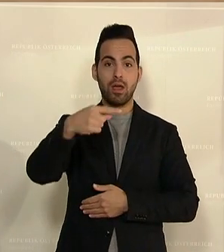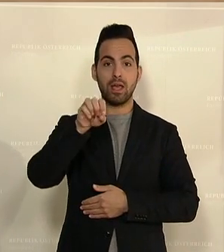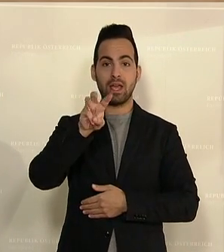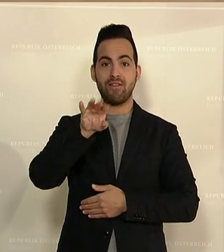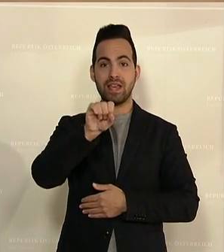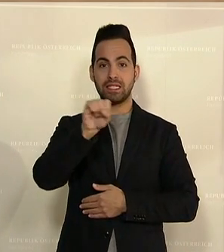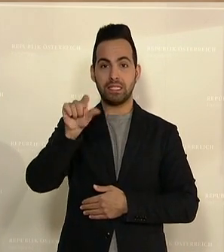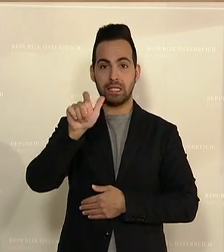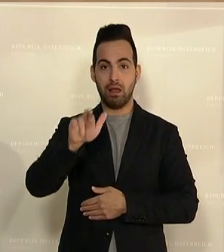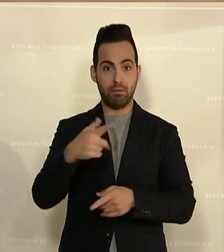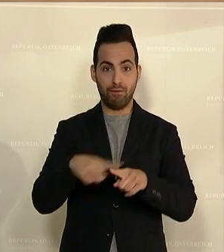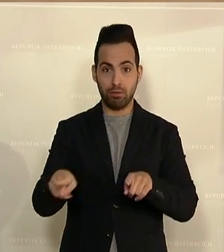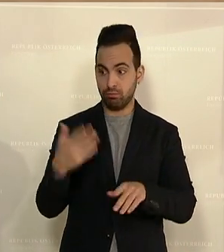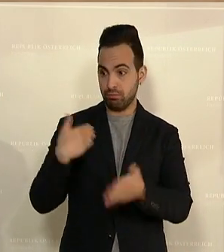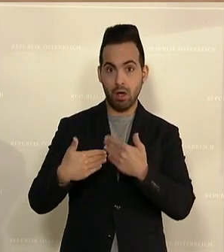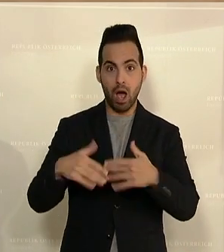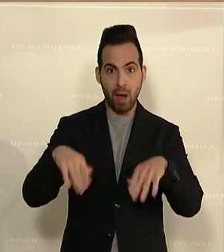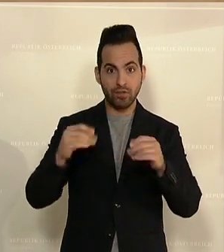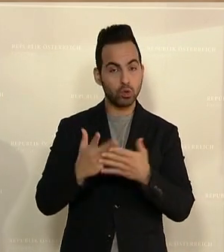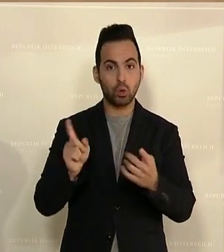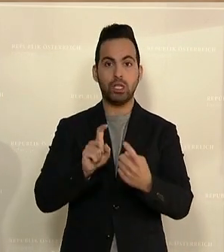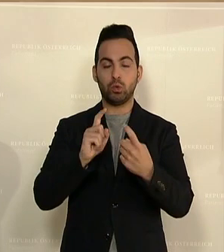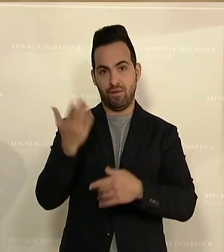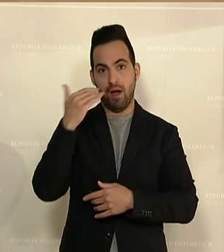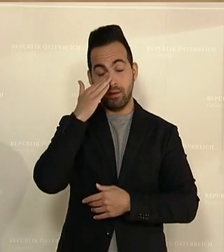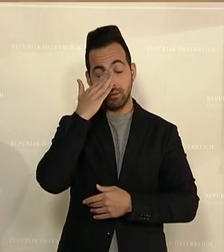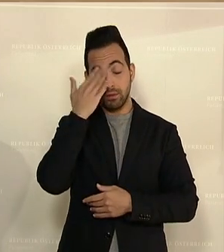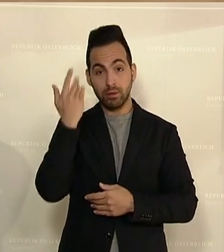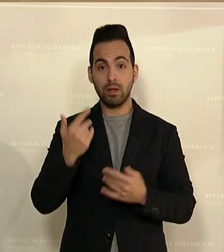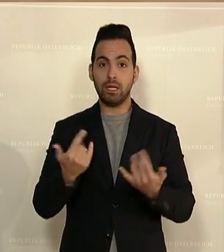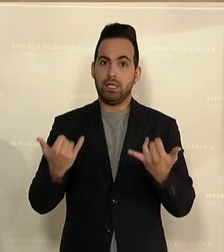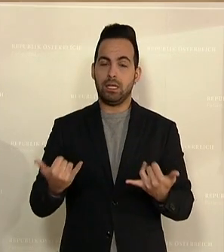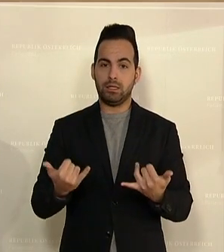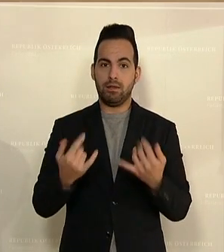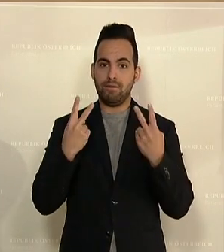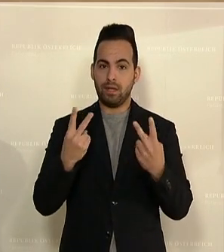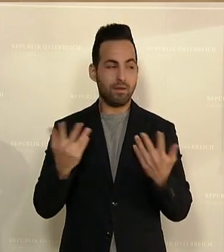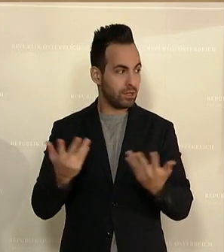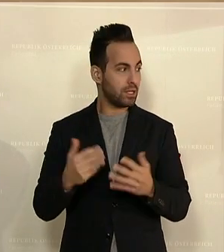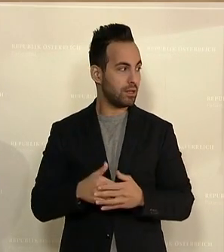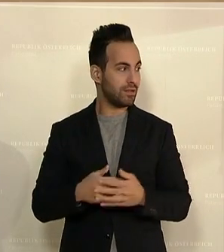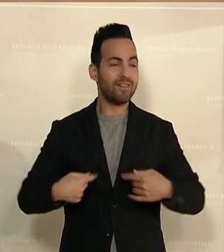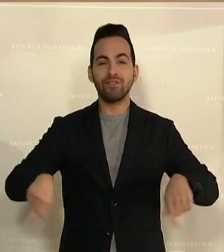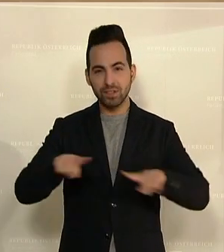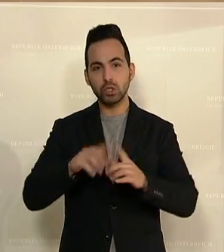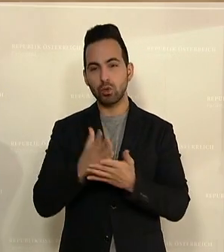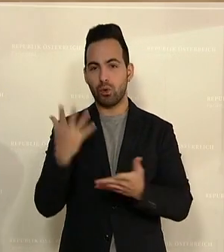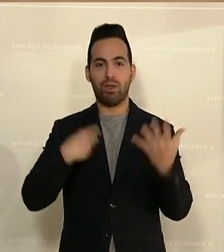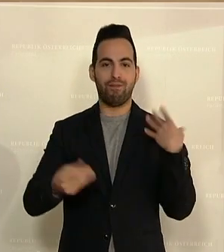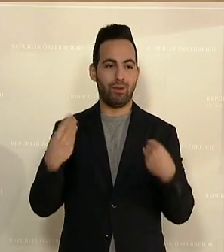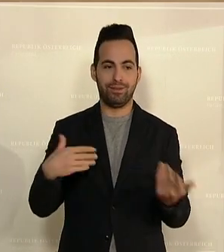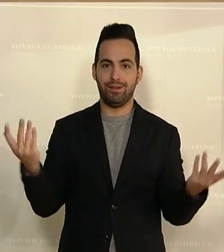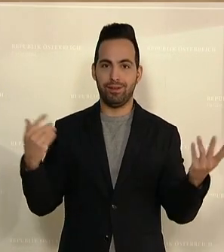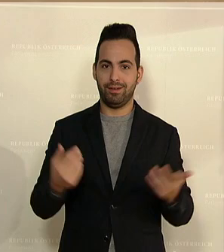schon eingangs heiß diskutiert. Mittlerweile haben wir uns ja schon daran gewöhnt,